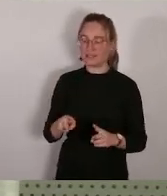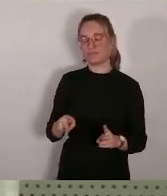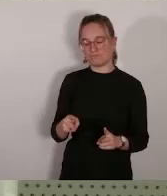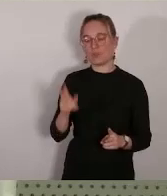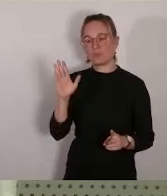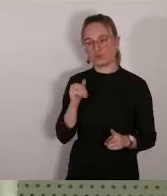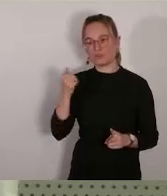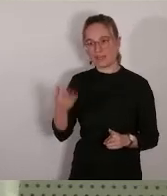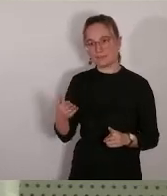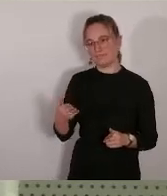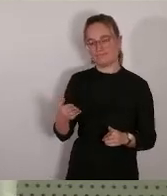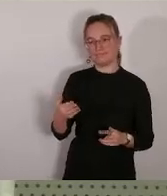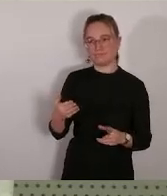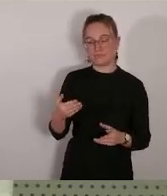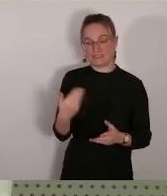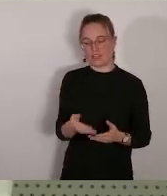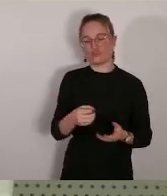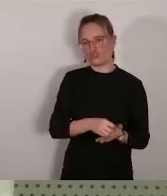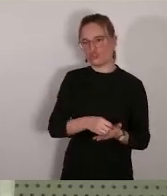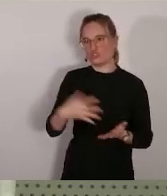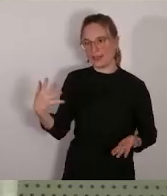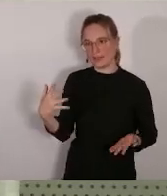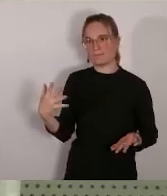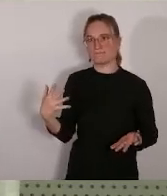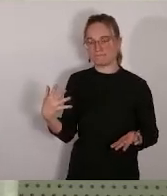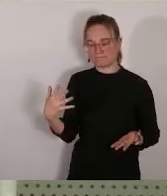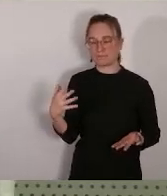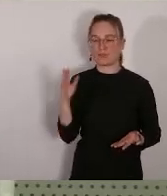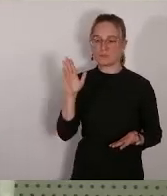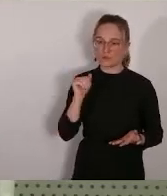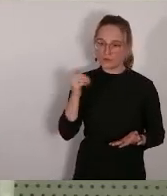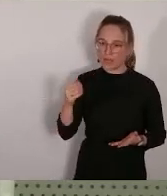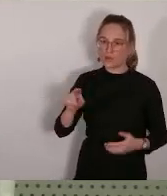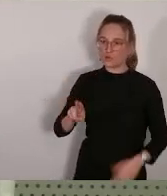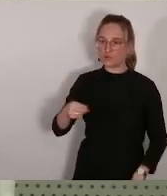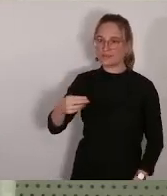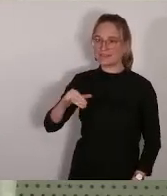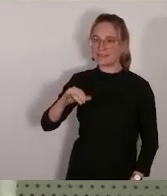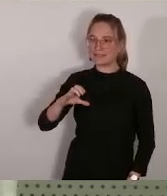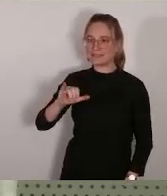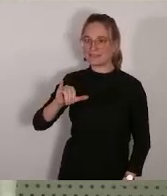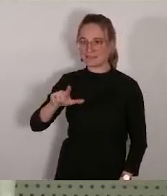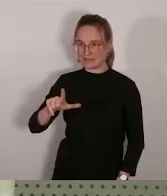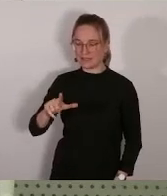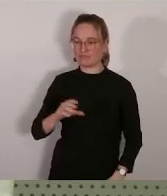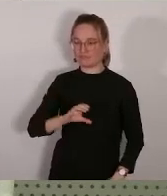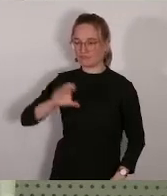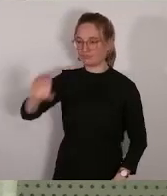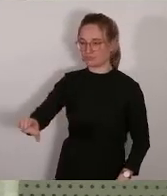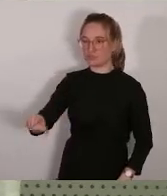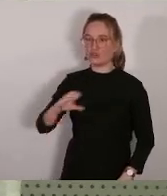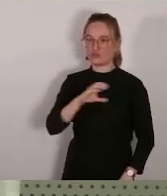la ville propose de financer une subvention près d'unicile pour un montant de 104 000 euros sur 768 058 TTC